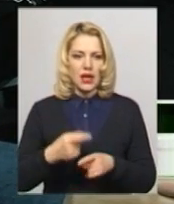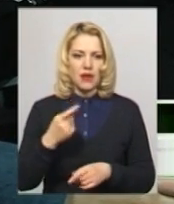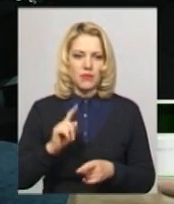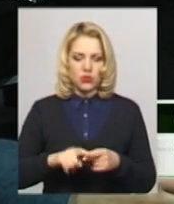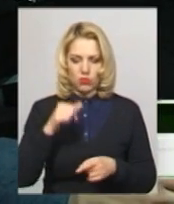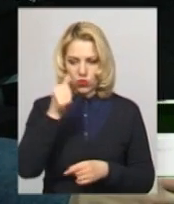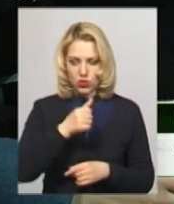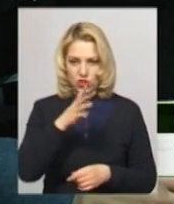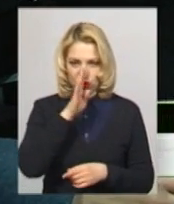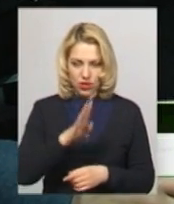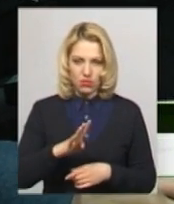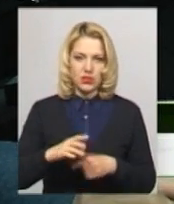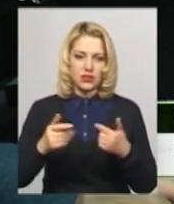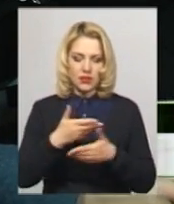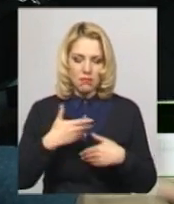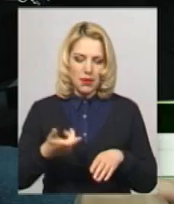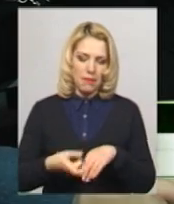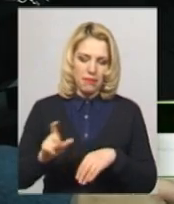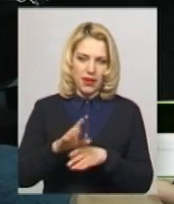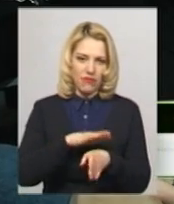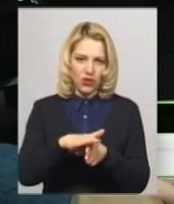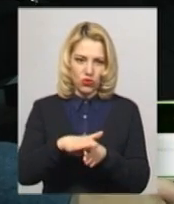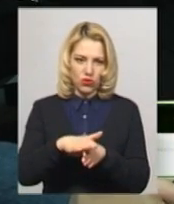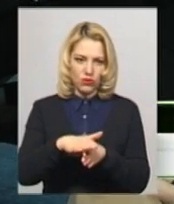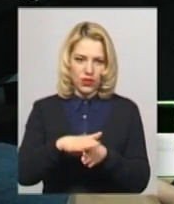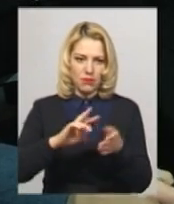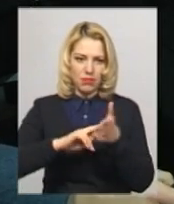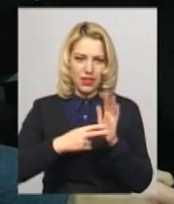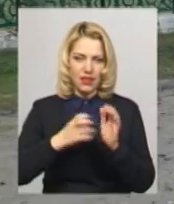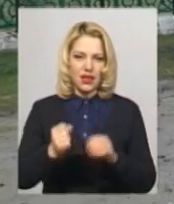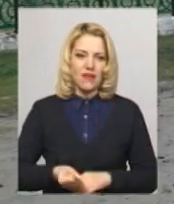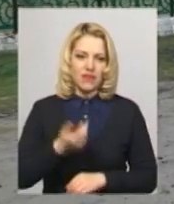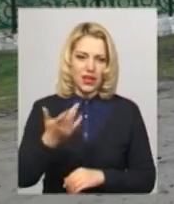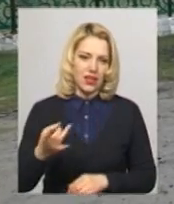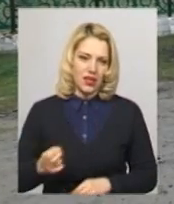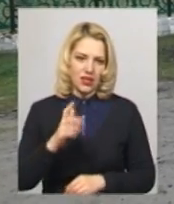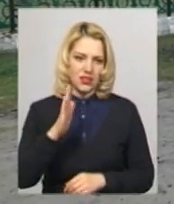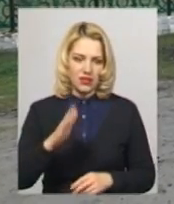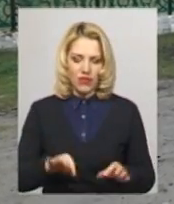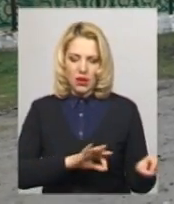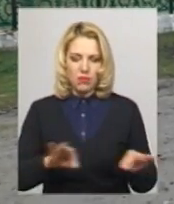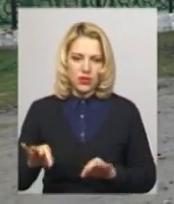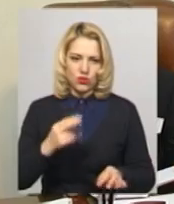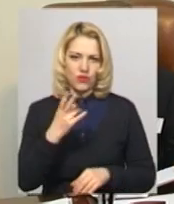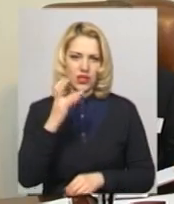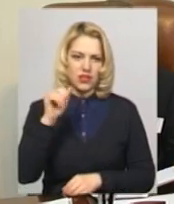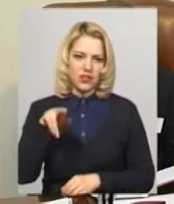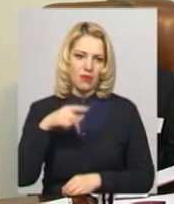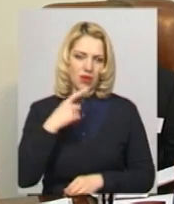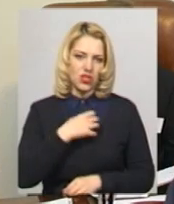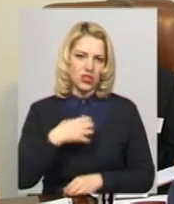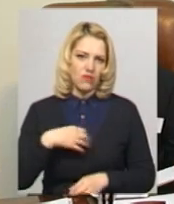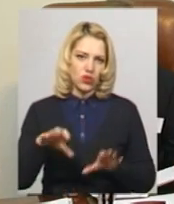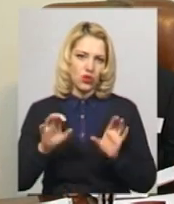року ми перевиконали план декілька разів. Пересувний ЦНАП, каже Славутський міський голова Василь Сидор,